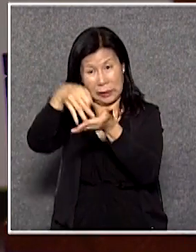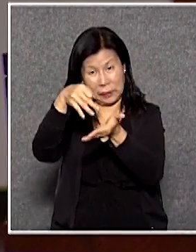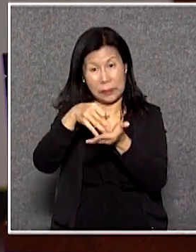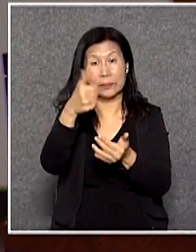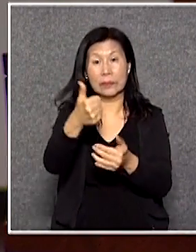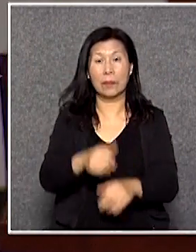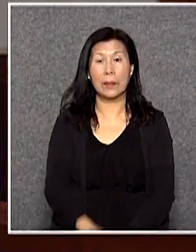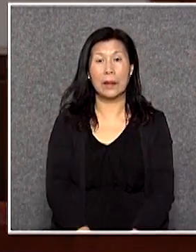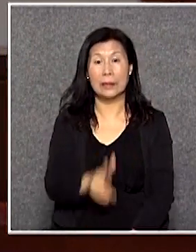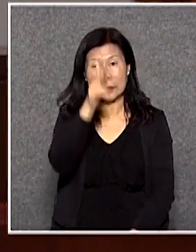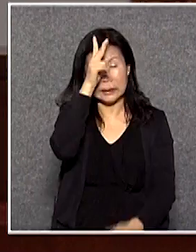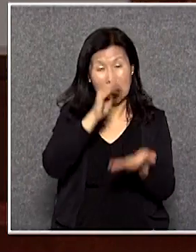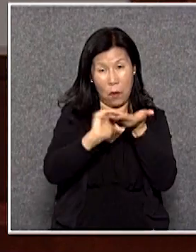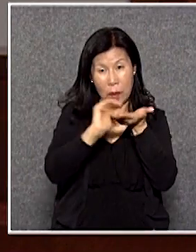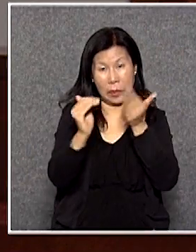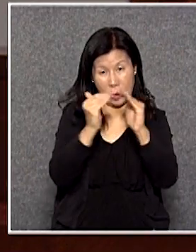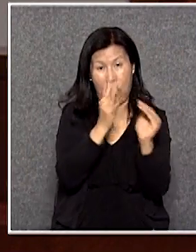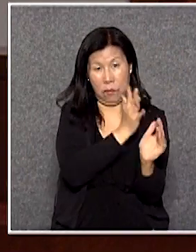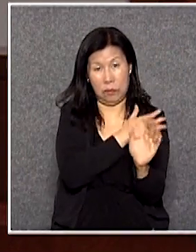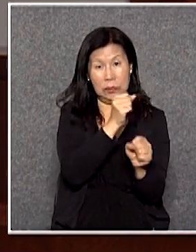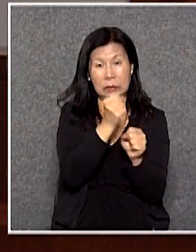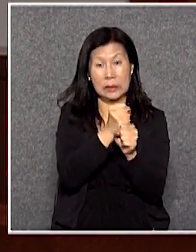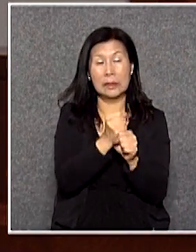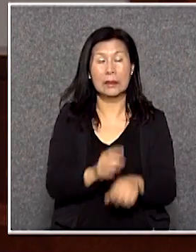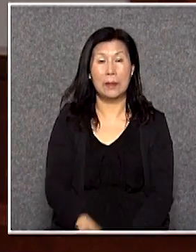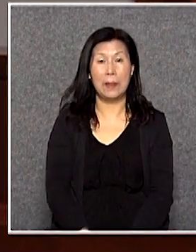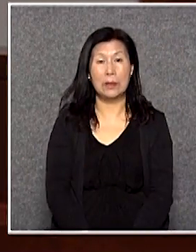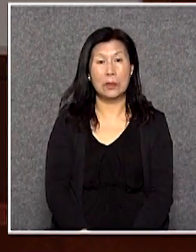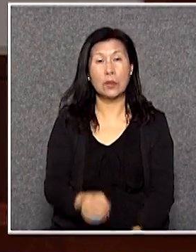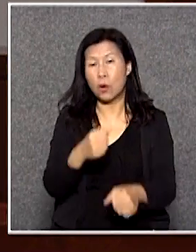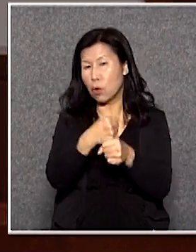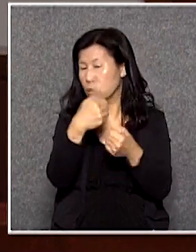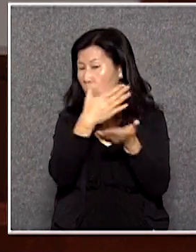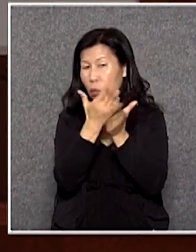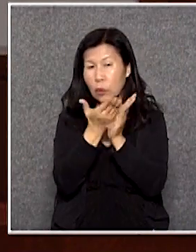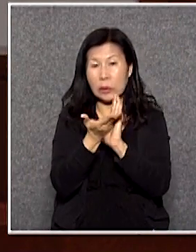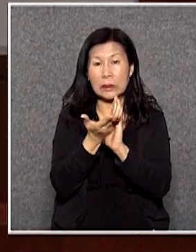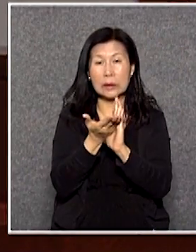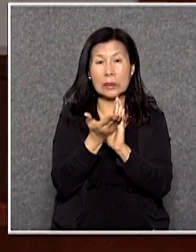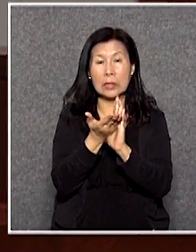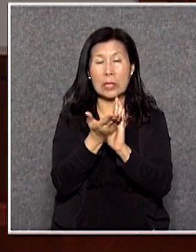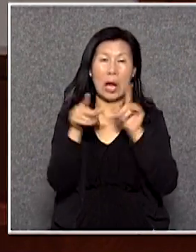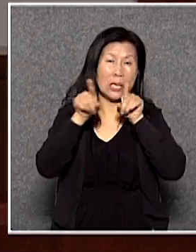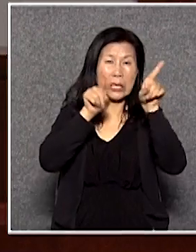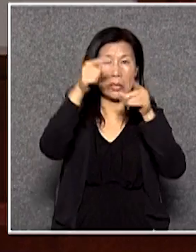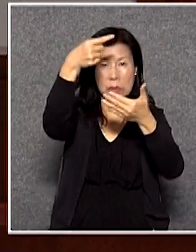都是衛生署要做的事但大部份這些工作的指標都達不到